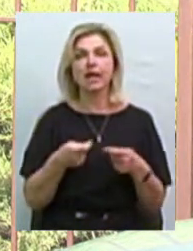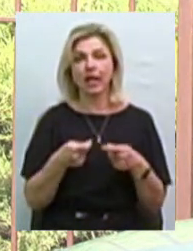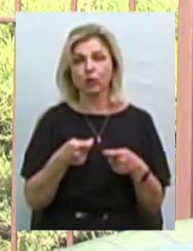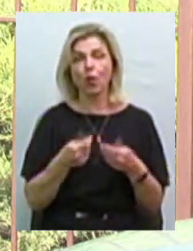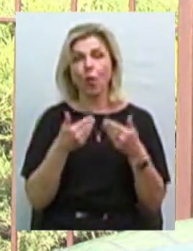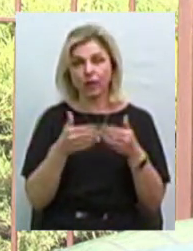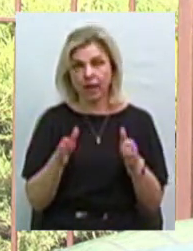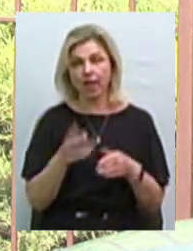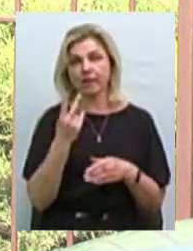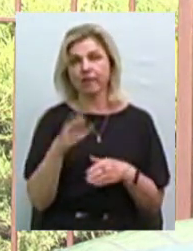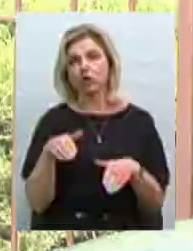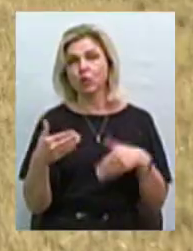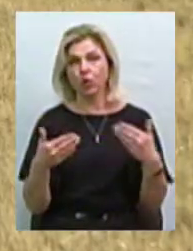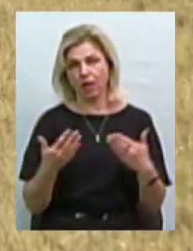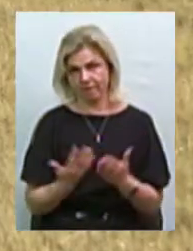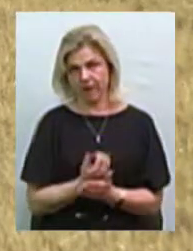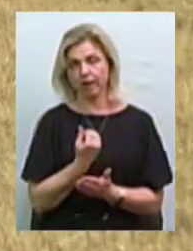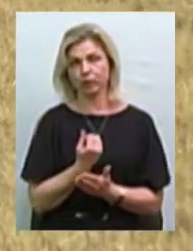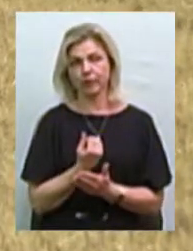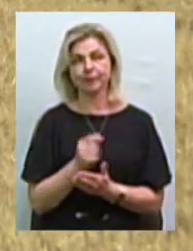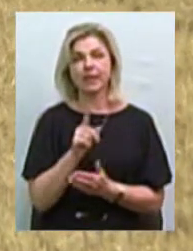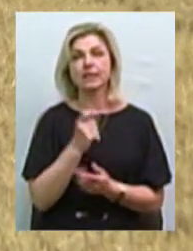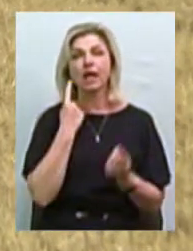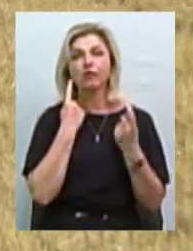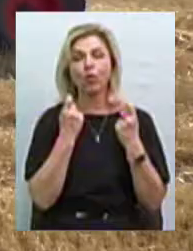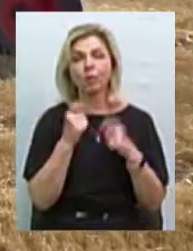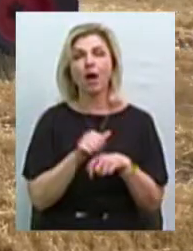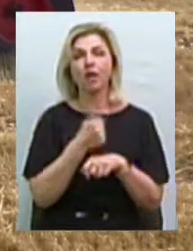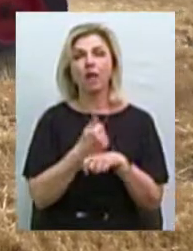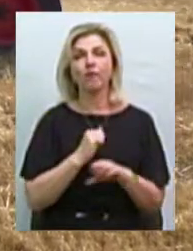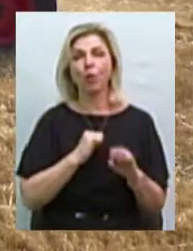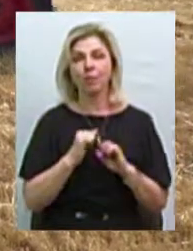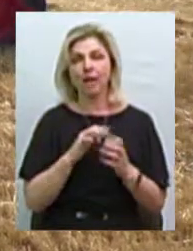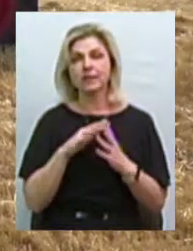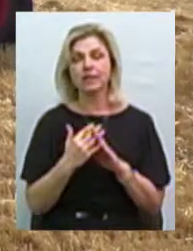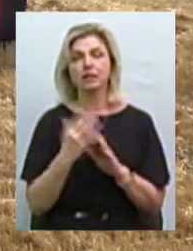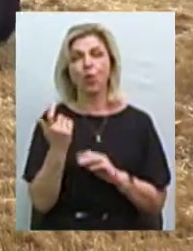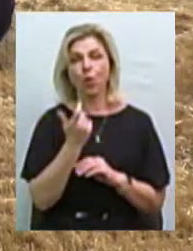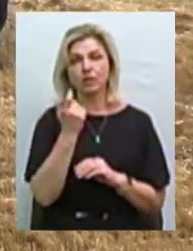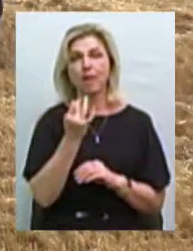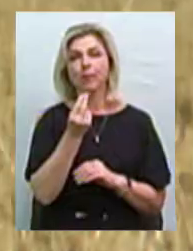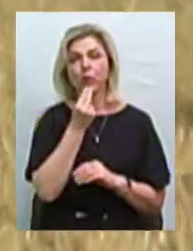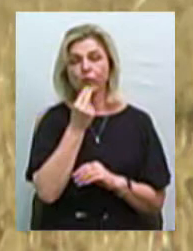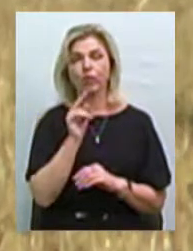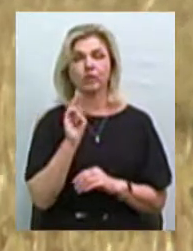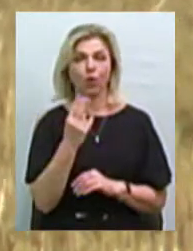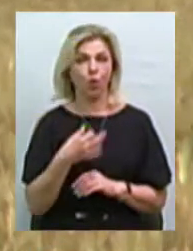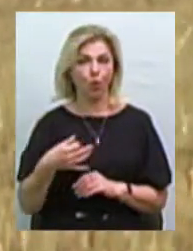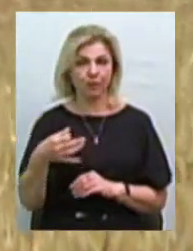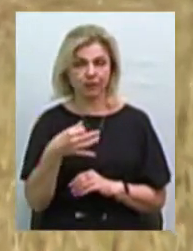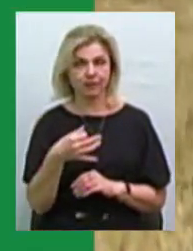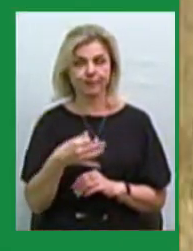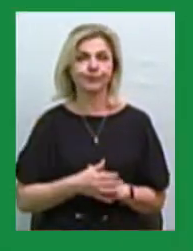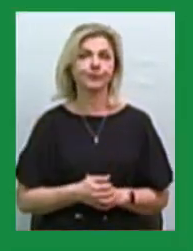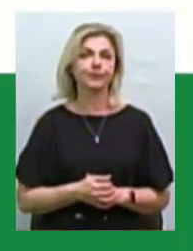обидві сторони виграють. За інформацією Головного управління сільського господарства і продовольства Миколаївської обласної державної